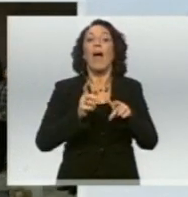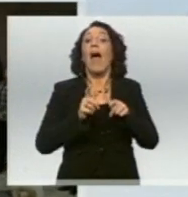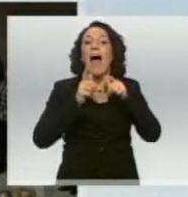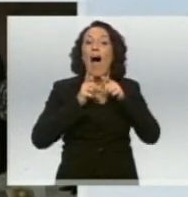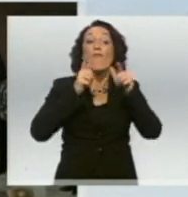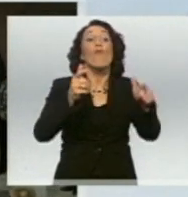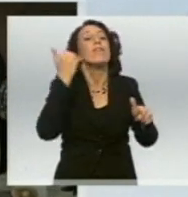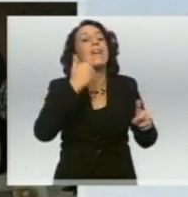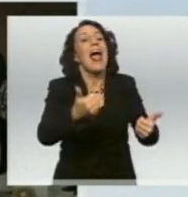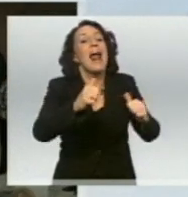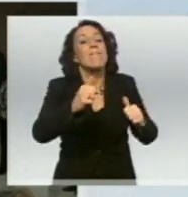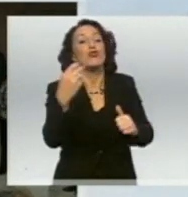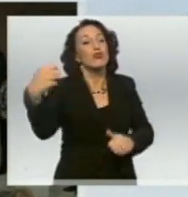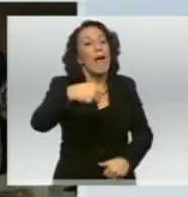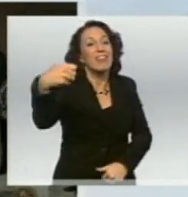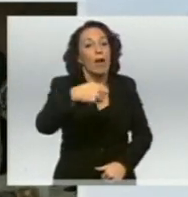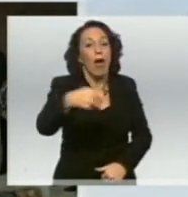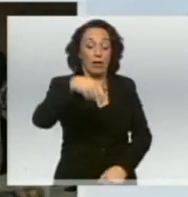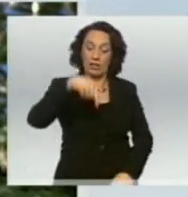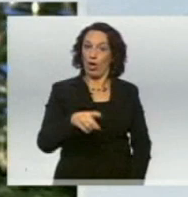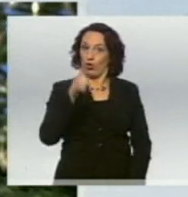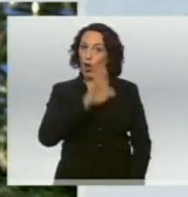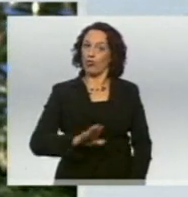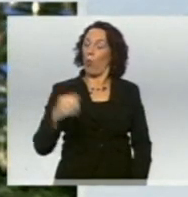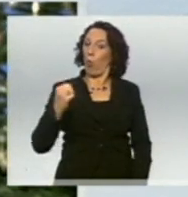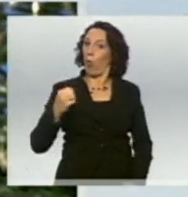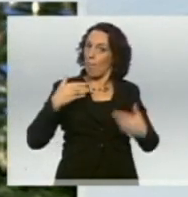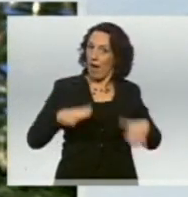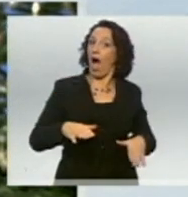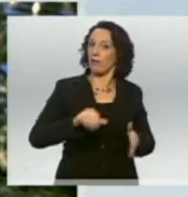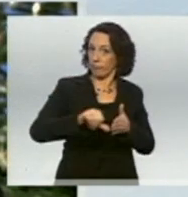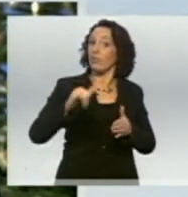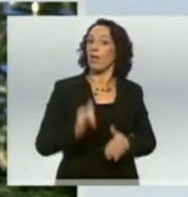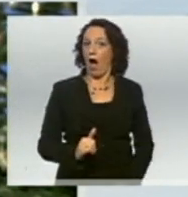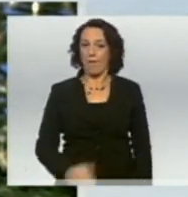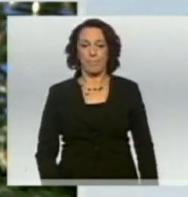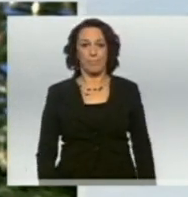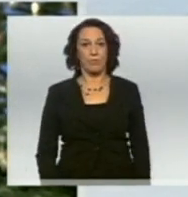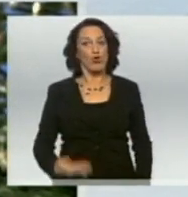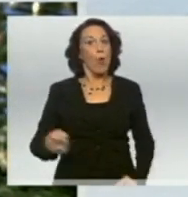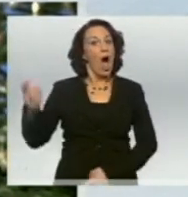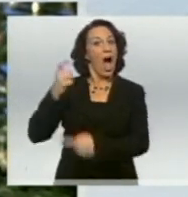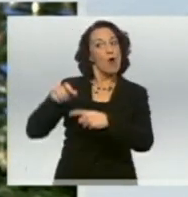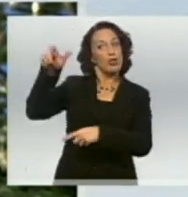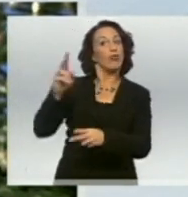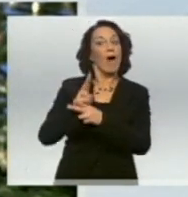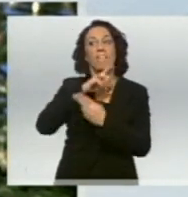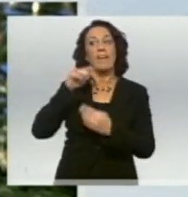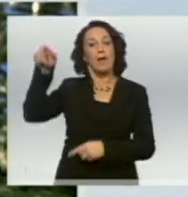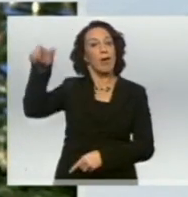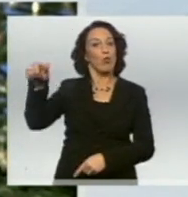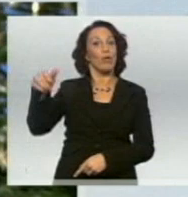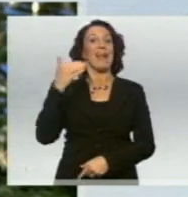großen Hilfsorganisationen. Dafür sagen mir viele im Ausland immer wieder ihren Dank.